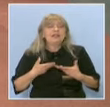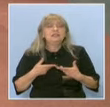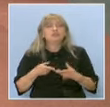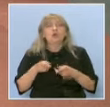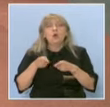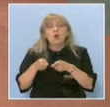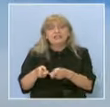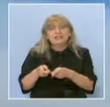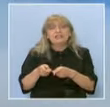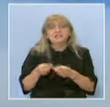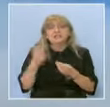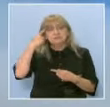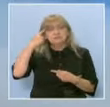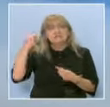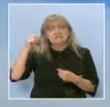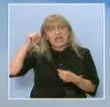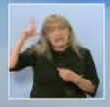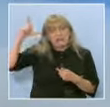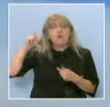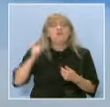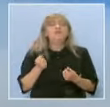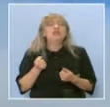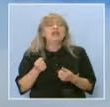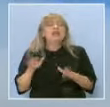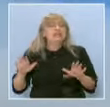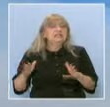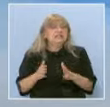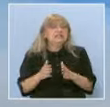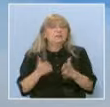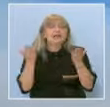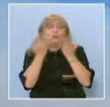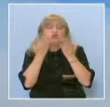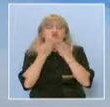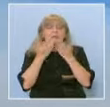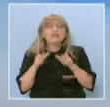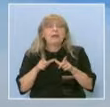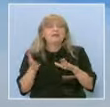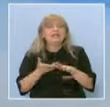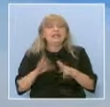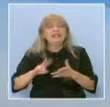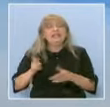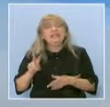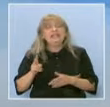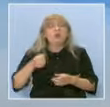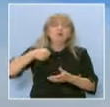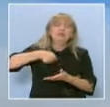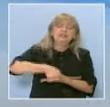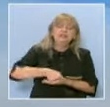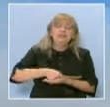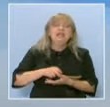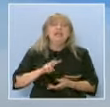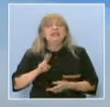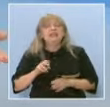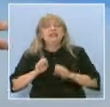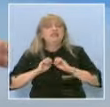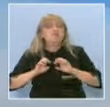за повече комфорт, да се намали учебния материал, или натоварването, или от информация,